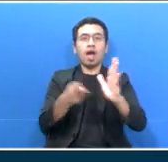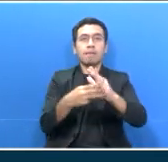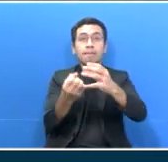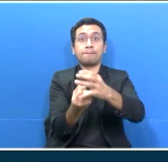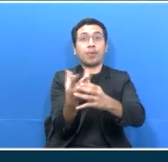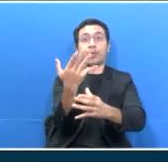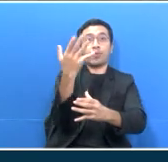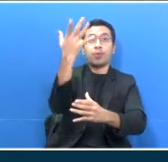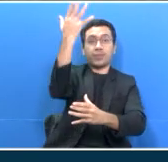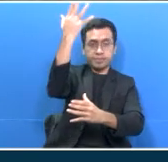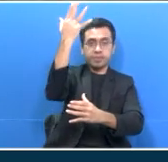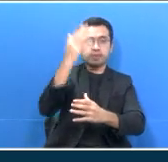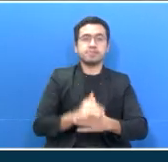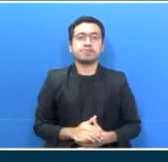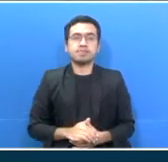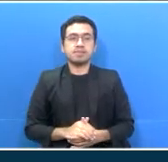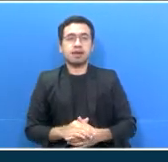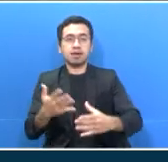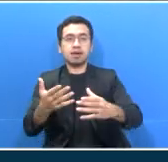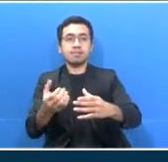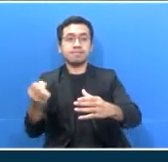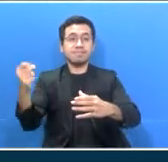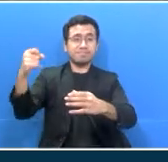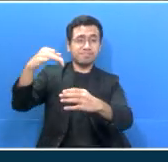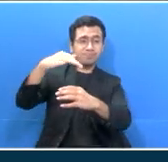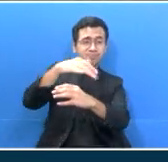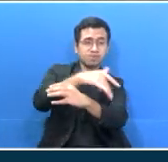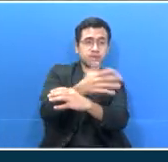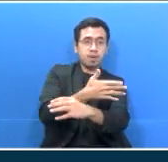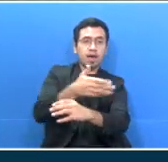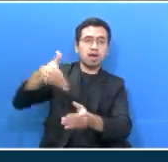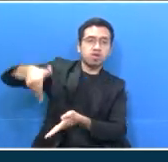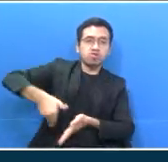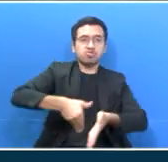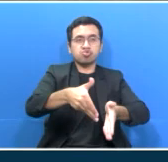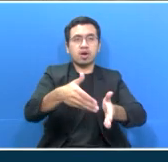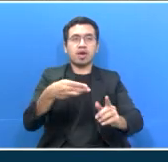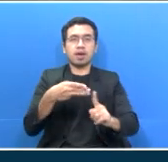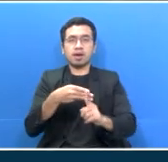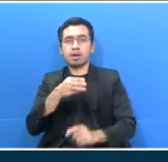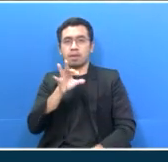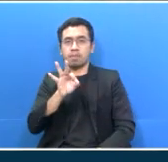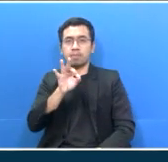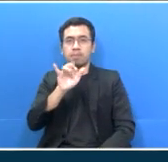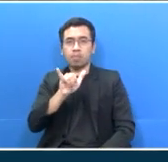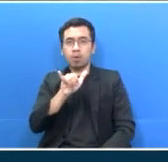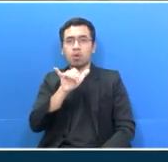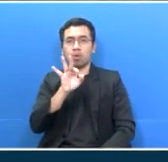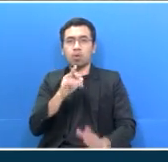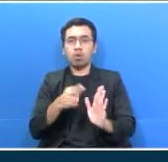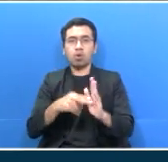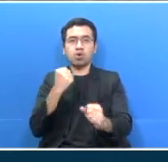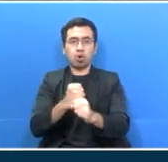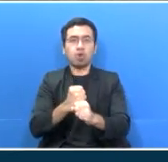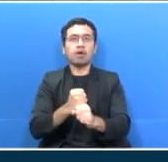Material vulkanik Gunung Merapi terjauh dari kawasan puncak terlihat memenuhi alur sungai Boyong, tetapi masih berada